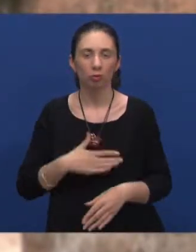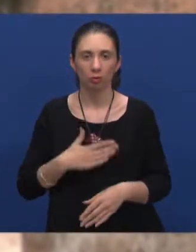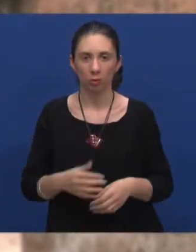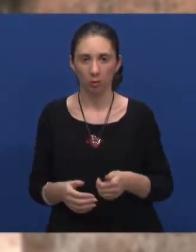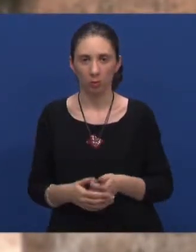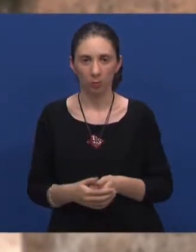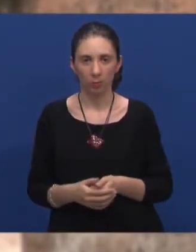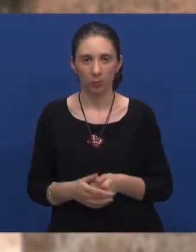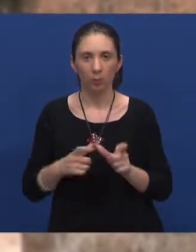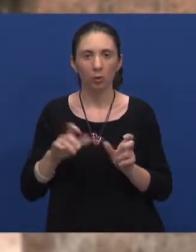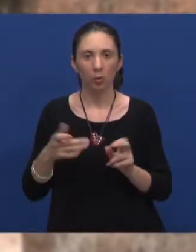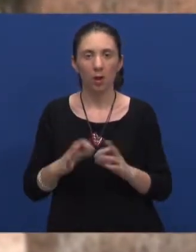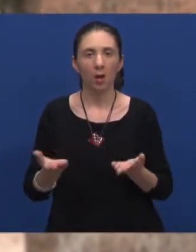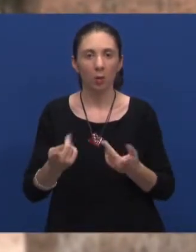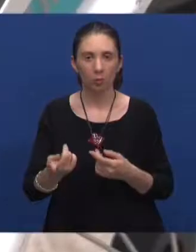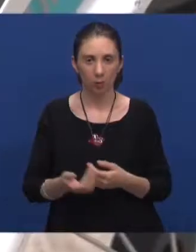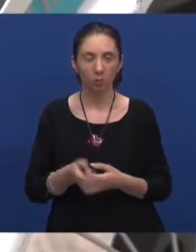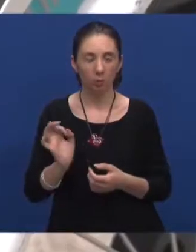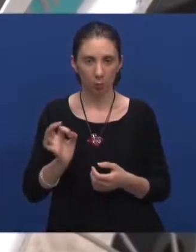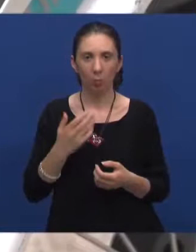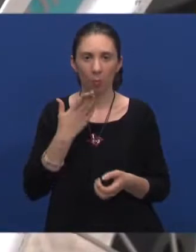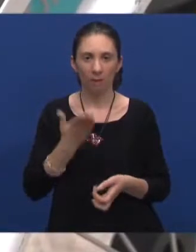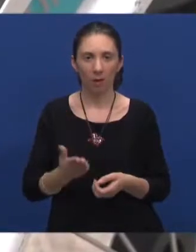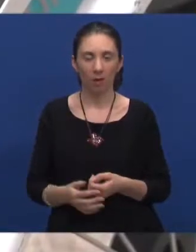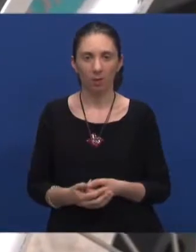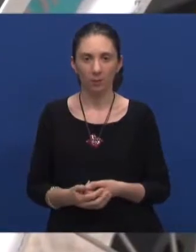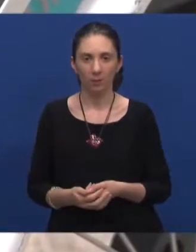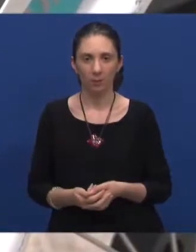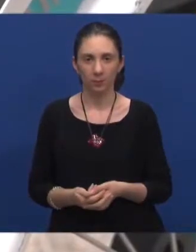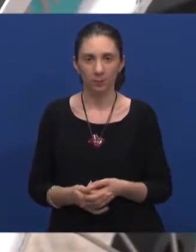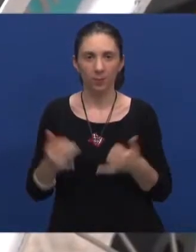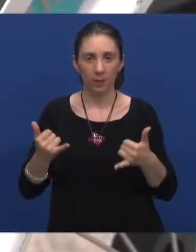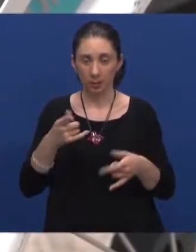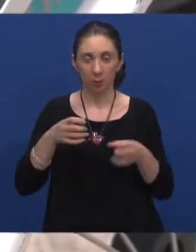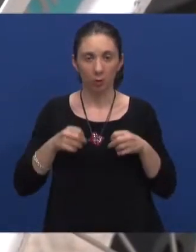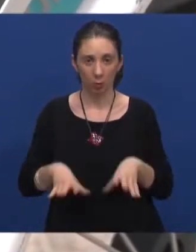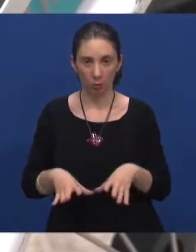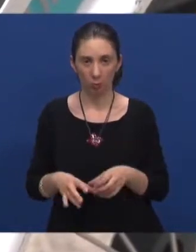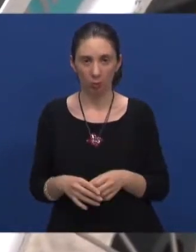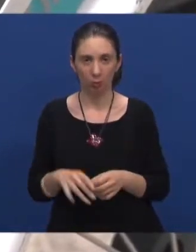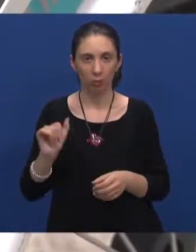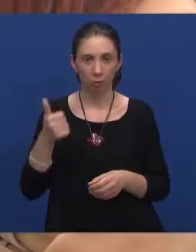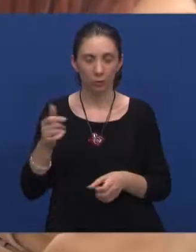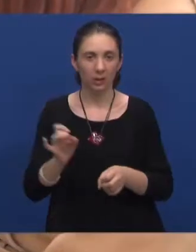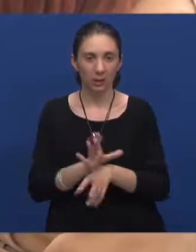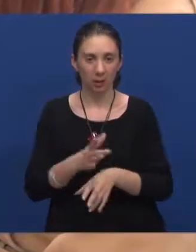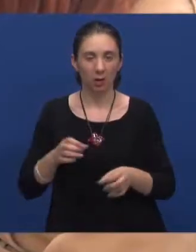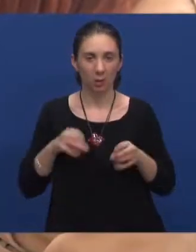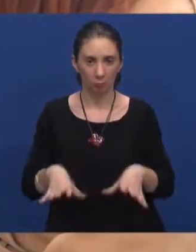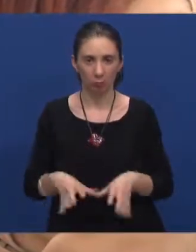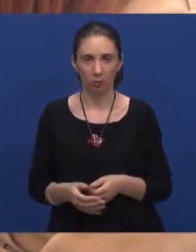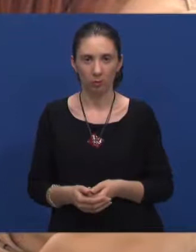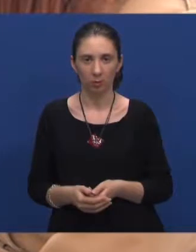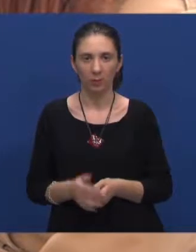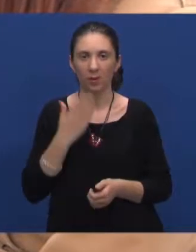želju. Sonja, kako si? Dobro sam, hvala. Danas ti je rođendan, pa evo, još jednom sretan ti rođendan.